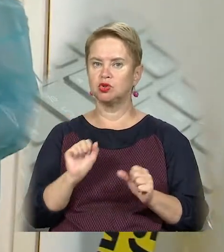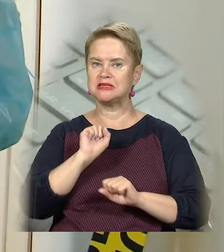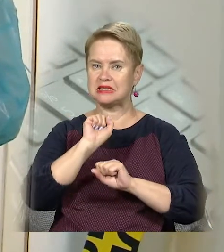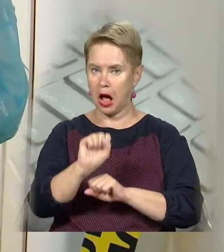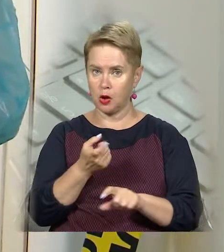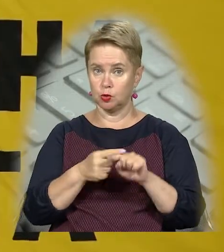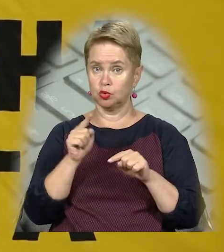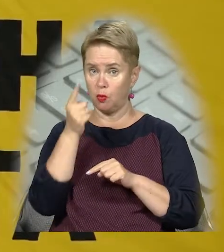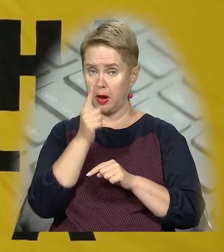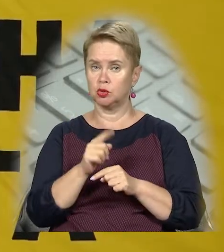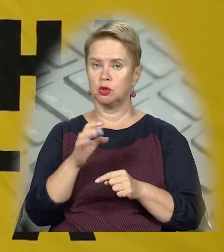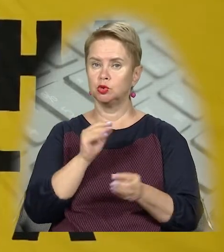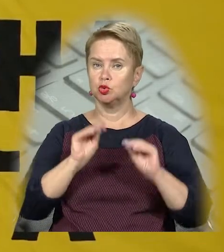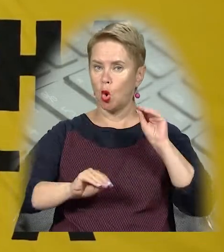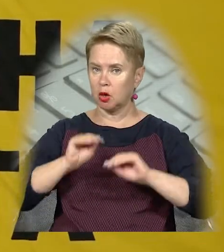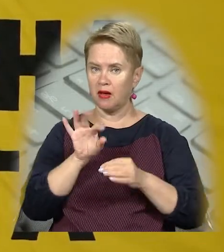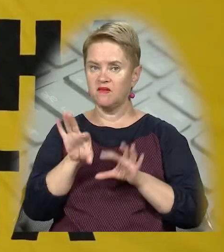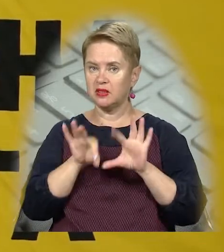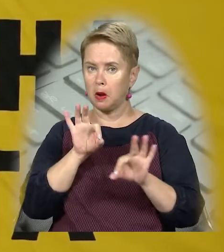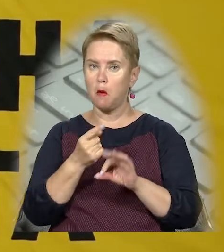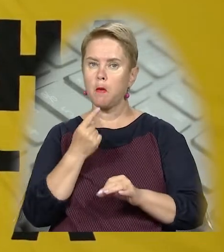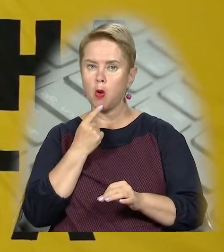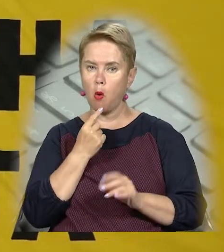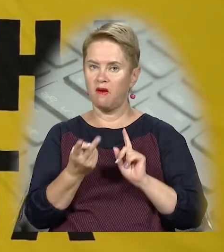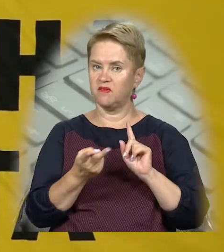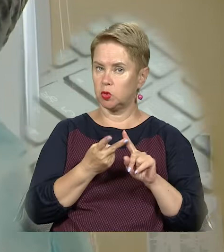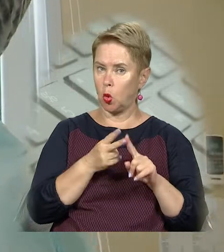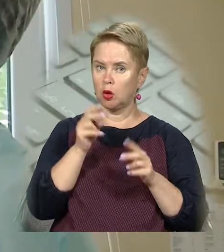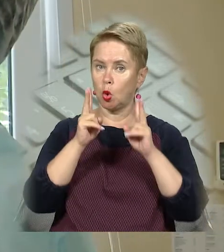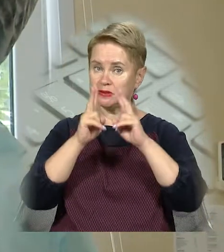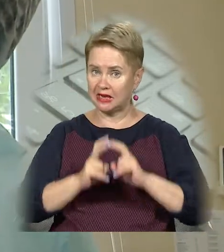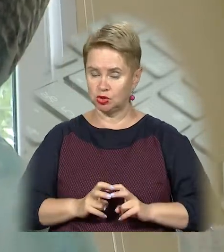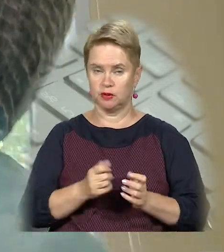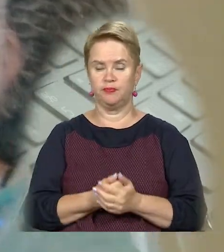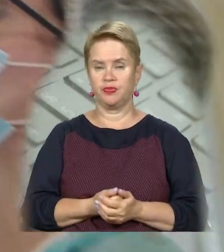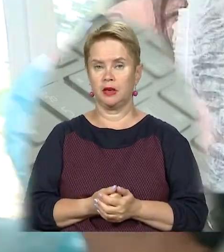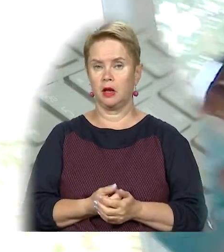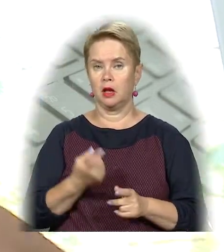захисту. У першому проводиться сортування відібраних проб, а в другому – саме дослідження.